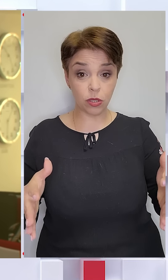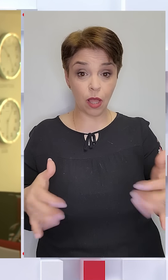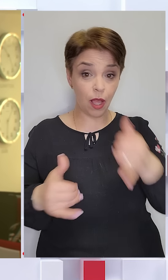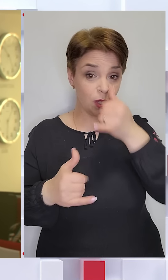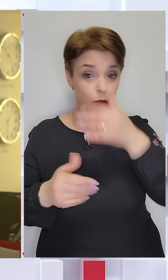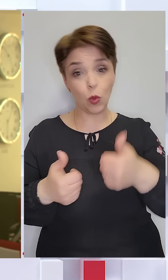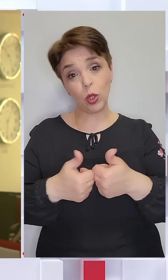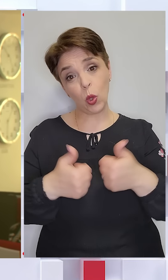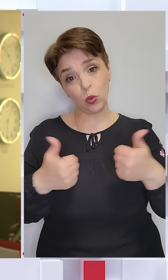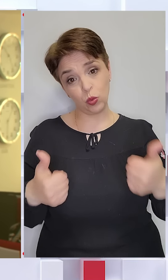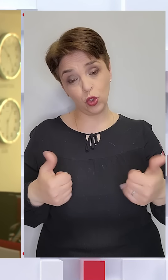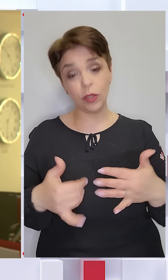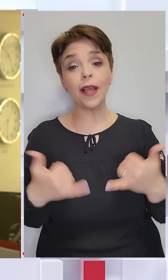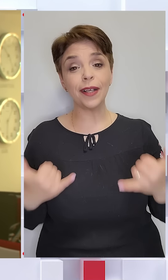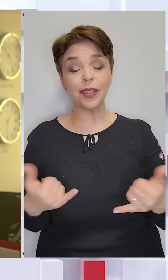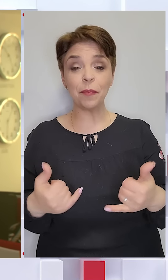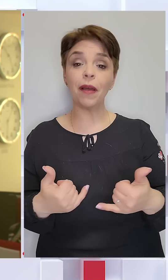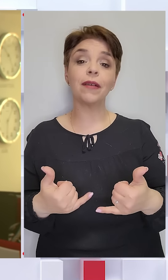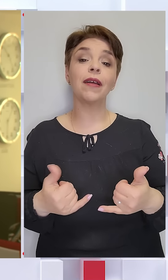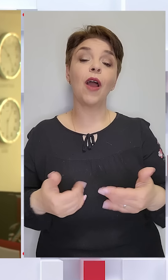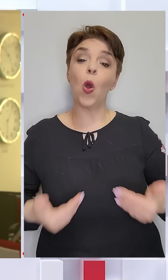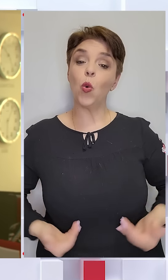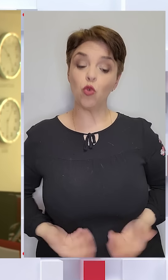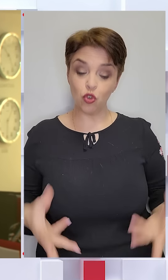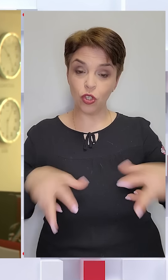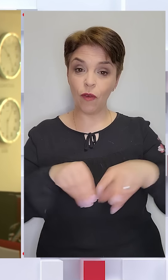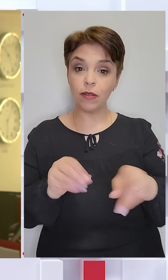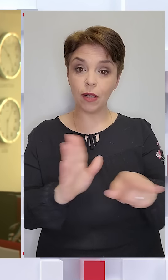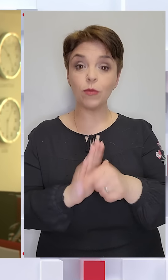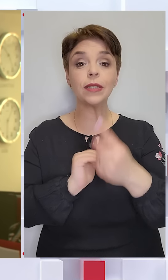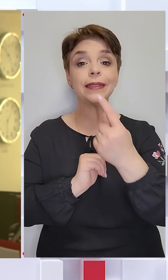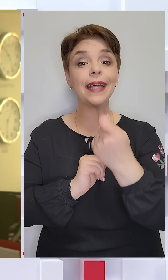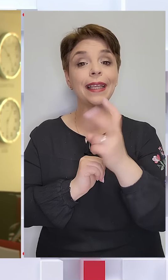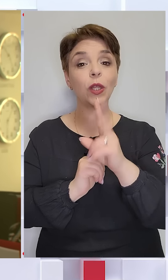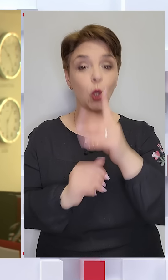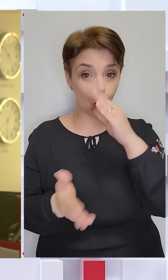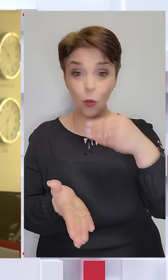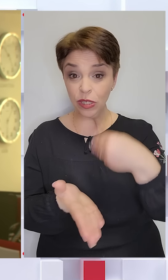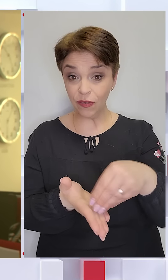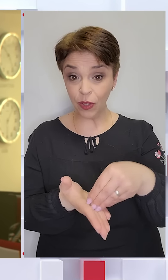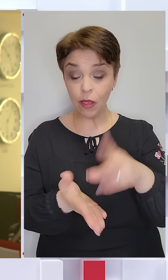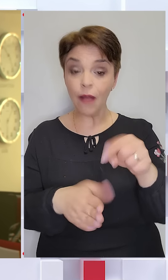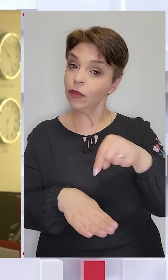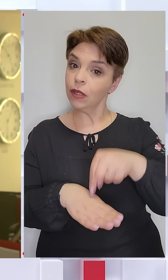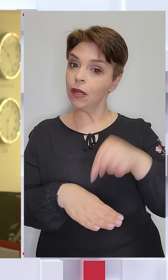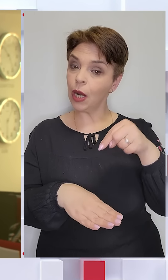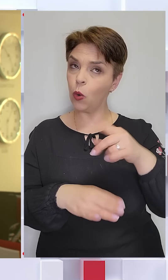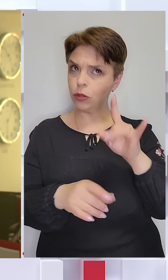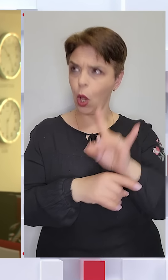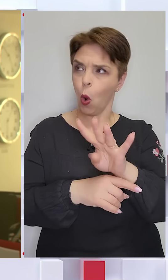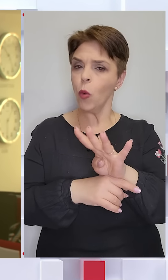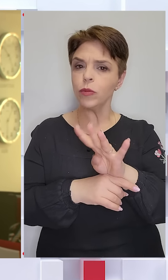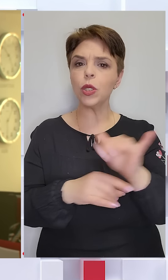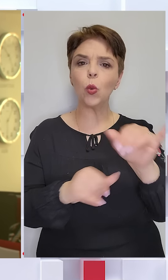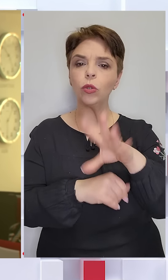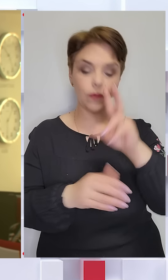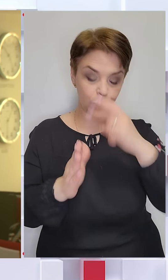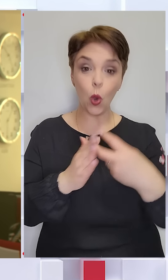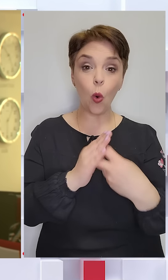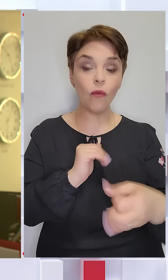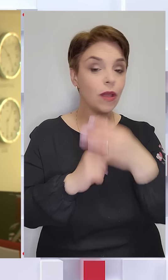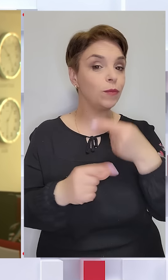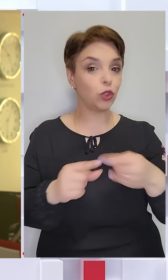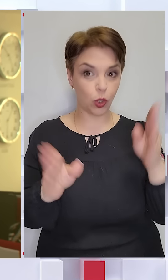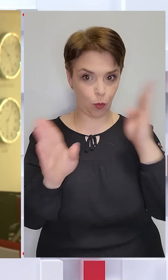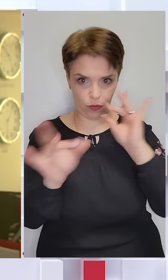змогли розлучитися. Як тепер вживаються разом із 100-кілограмовою льохою? Як вона реагує на обстріли і куди усі ховаються під